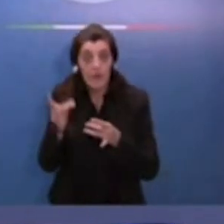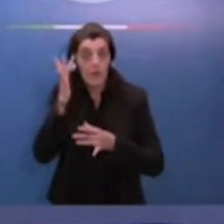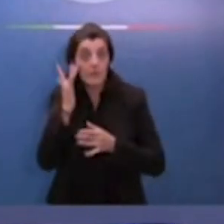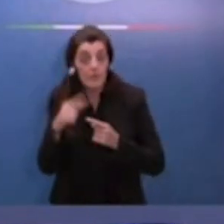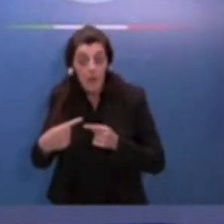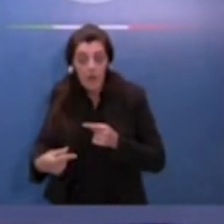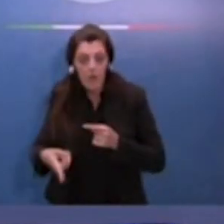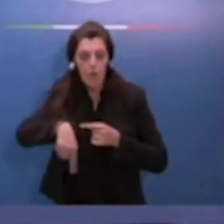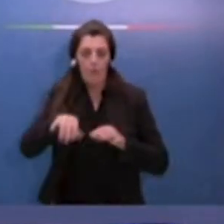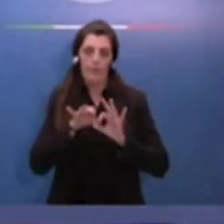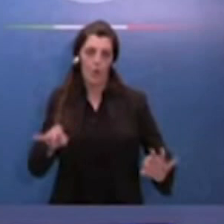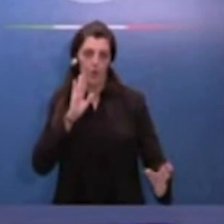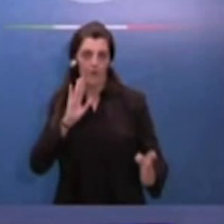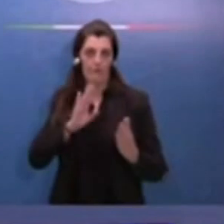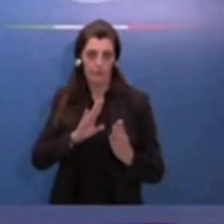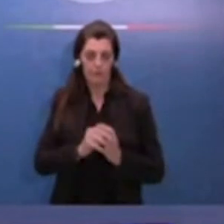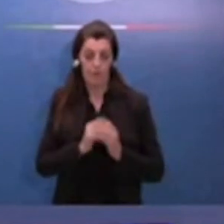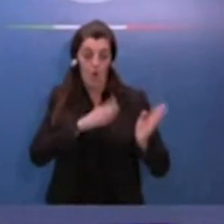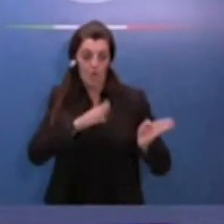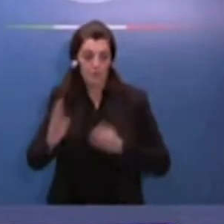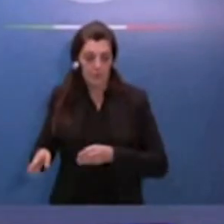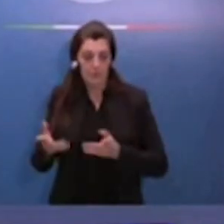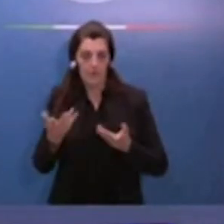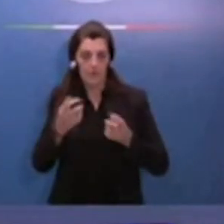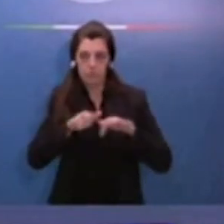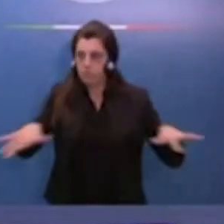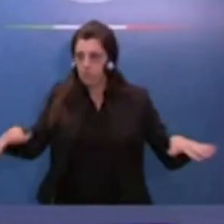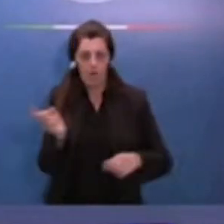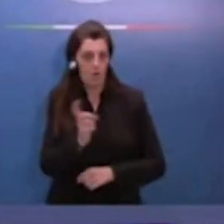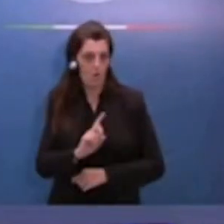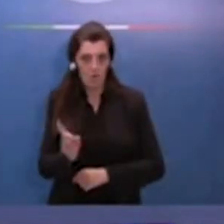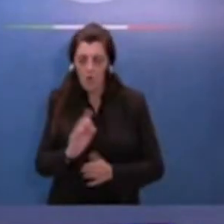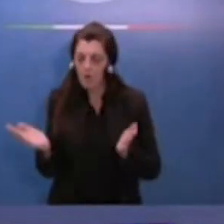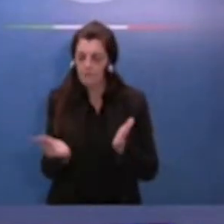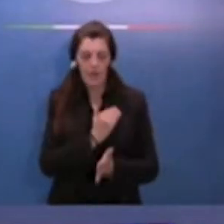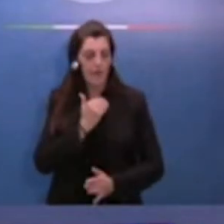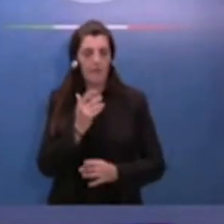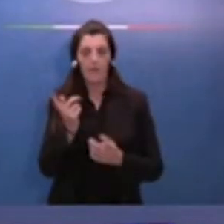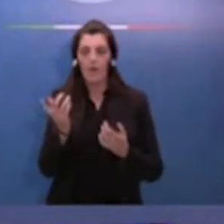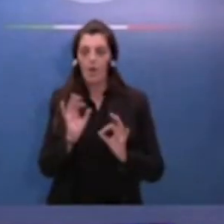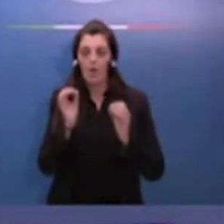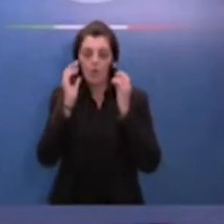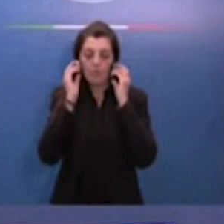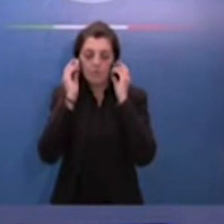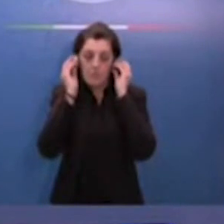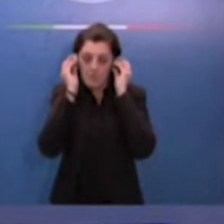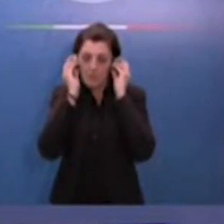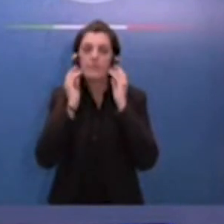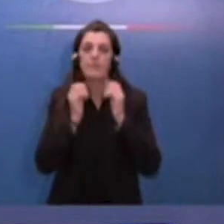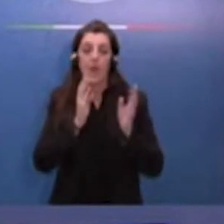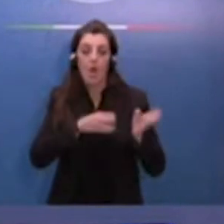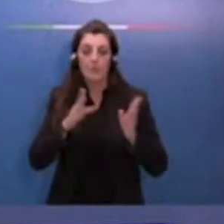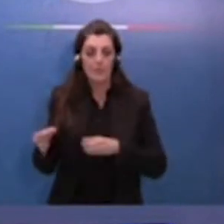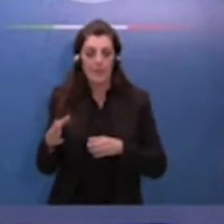affrontarla senza ospedalizzazioni diffuse, senza la pressione sulla struttura aspedaliera che abbiamo visto